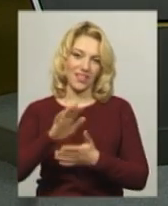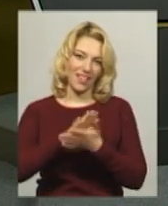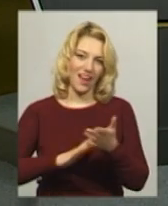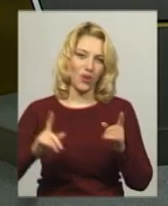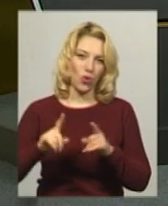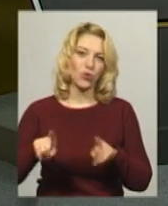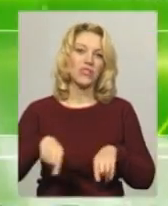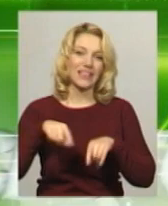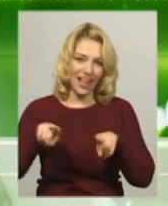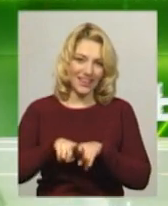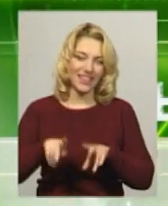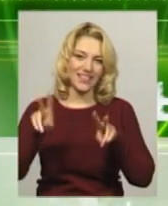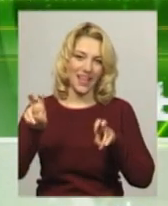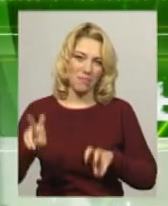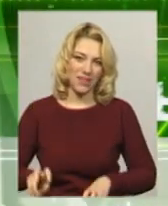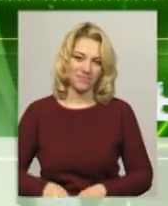теми.